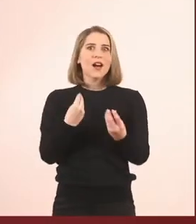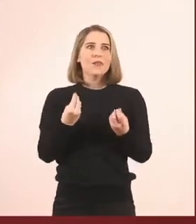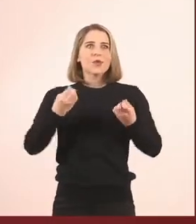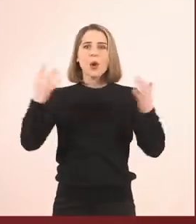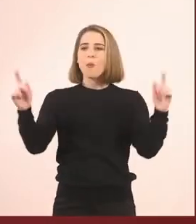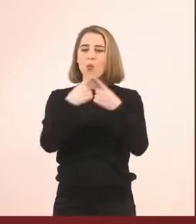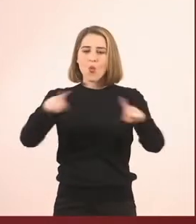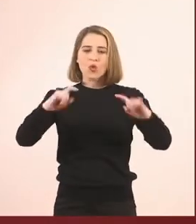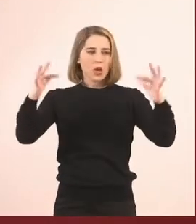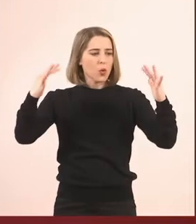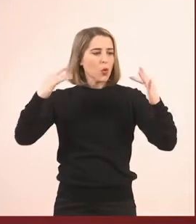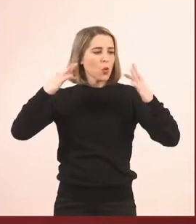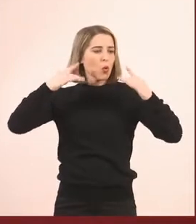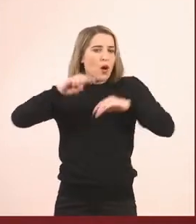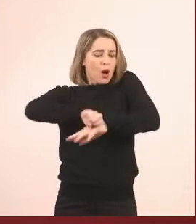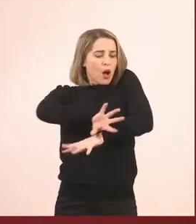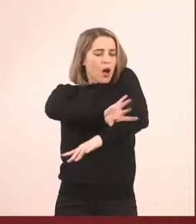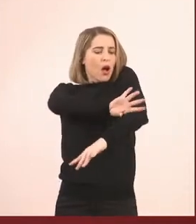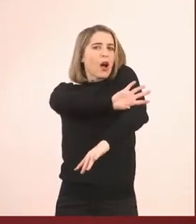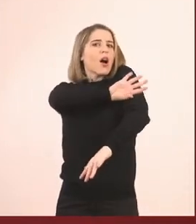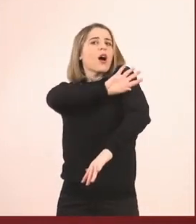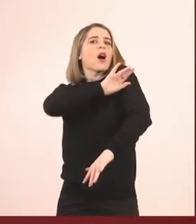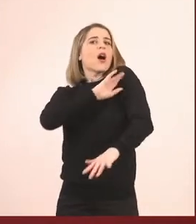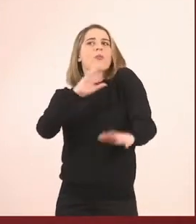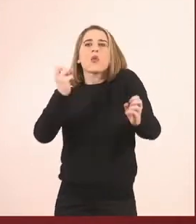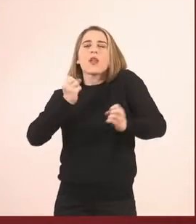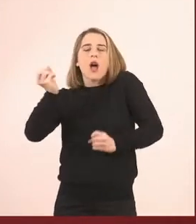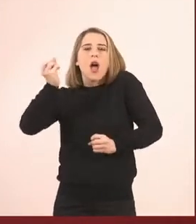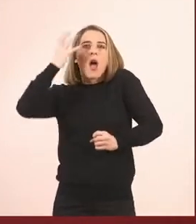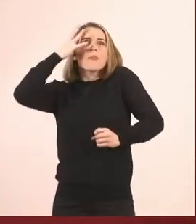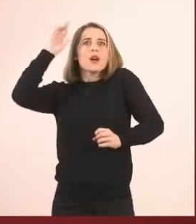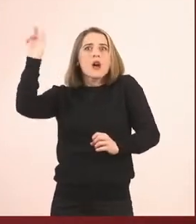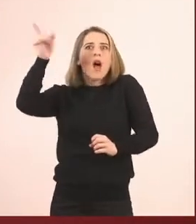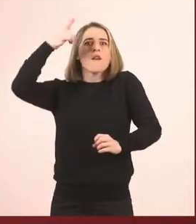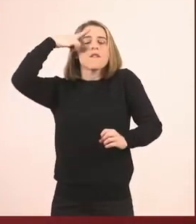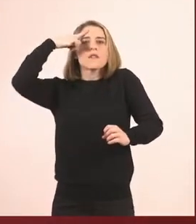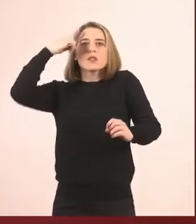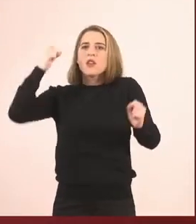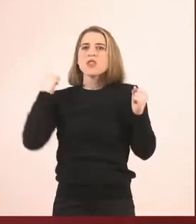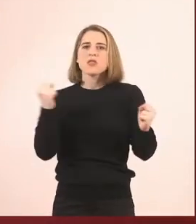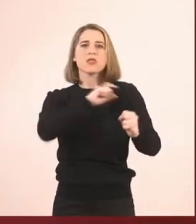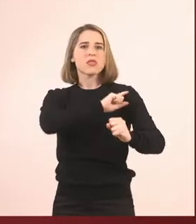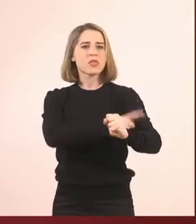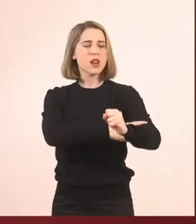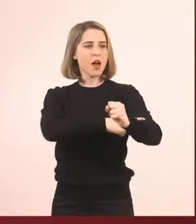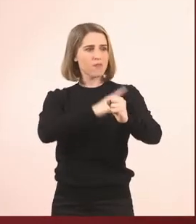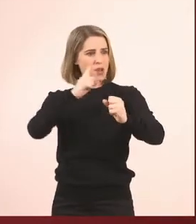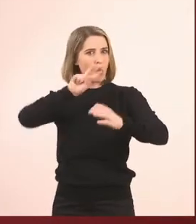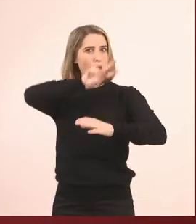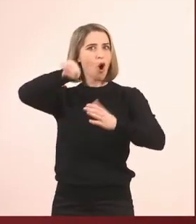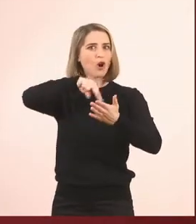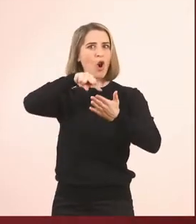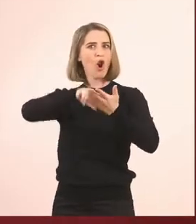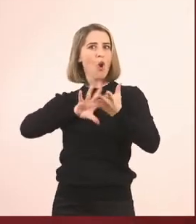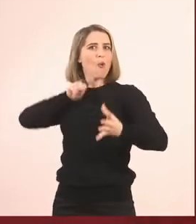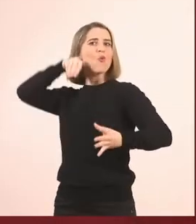μουσική, παίρνουμε έμπνευση, παίρνουμε δύναμη, για να μπορέσουμε να αναπαραστήσουμε καλά όσο γίνεται τη σκηνή μας. Επίσης,